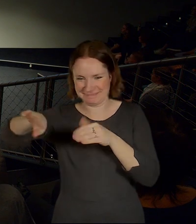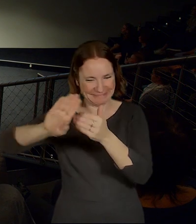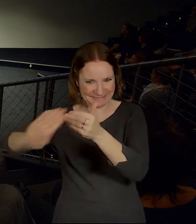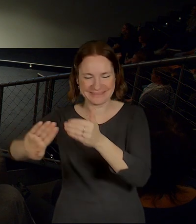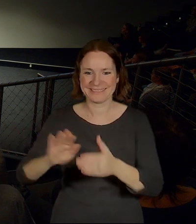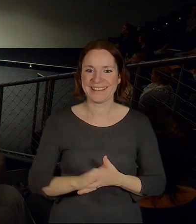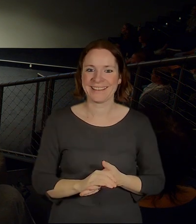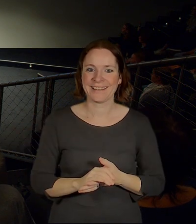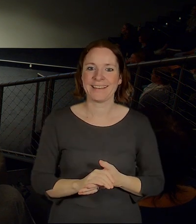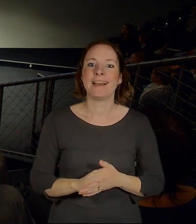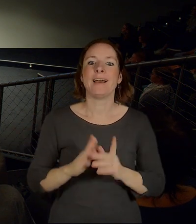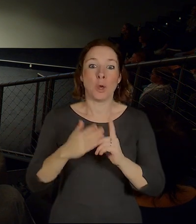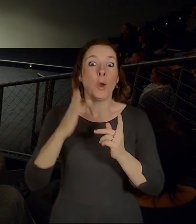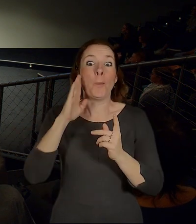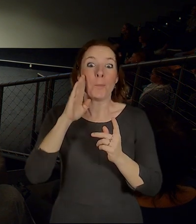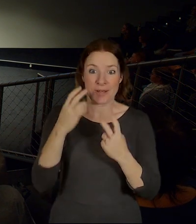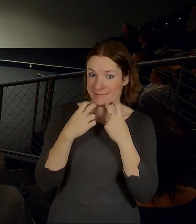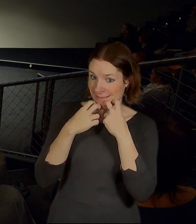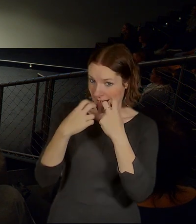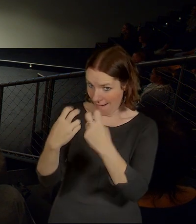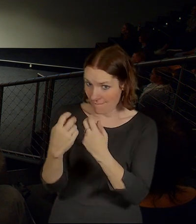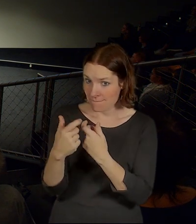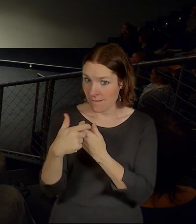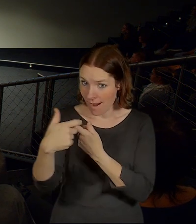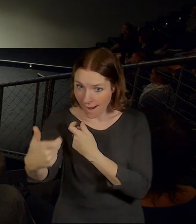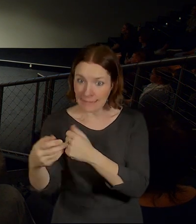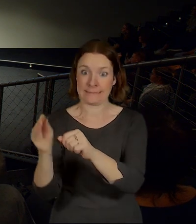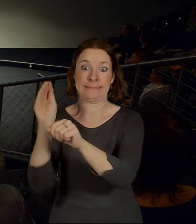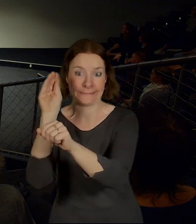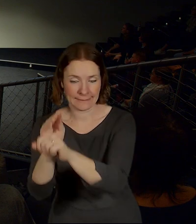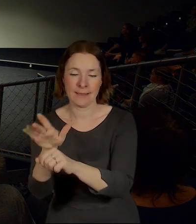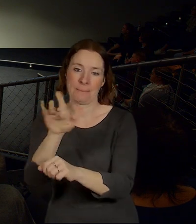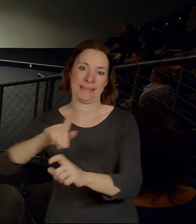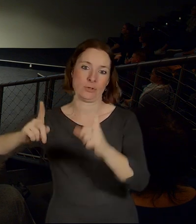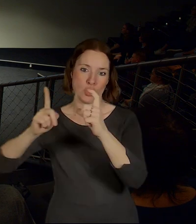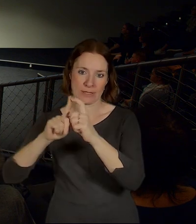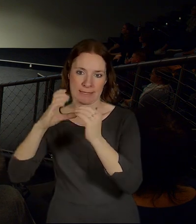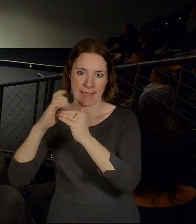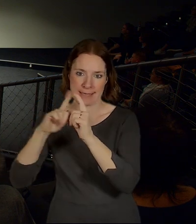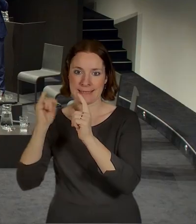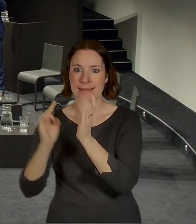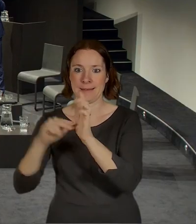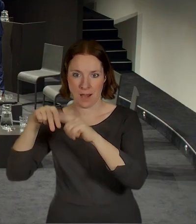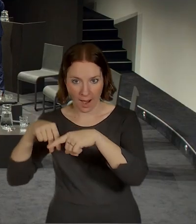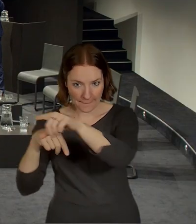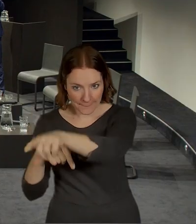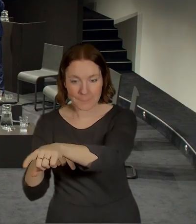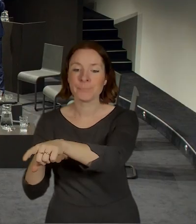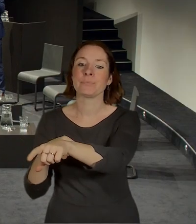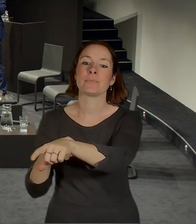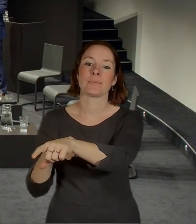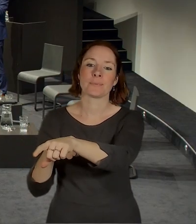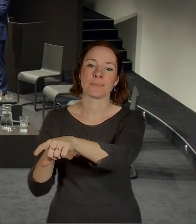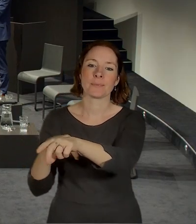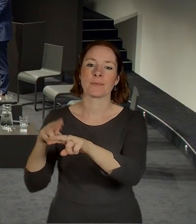Tam dovedeme teďka tramvaj na dědinu. vlastně další krok, který nás čeká, je převést to přes